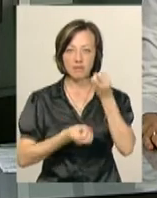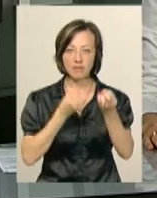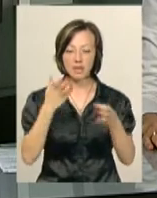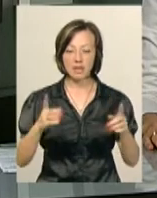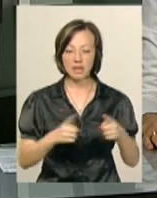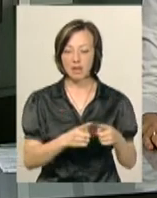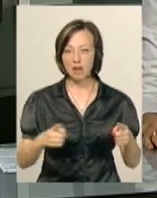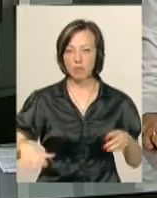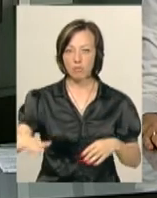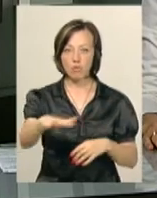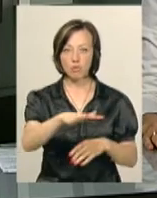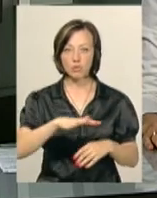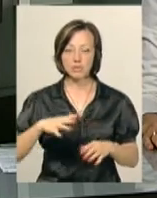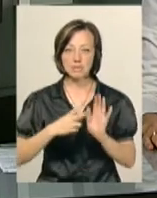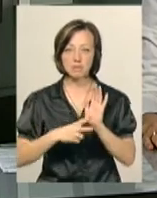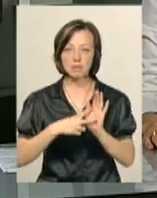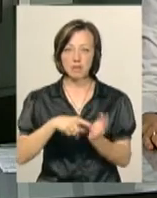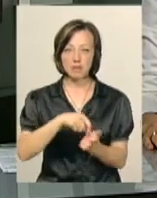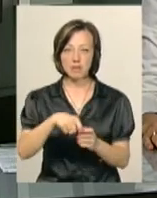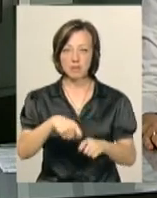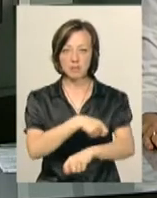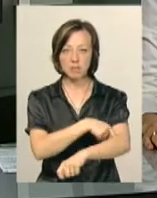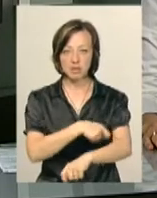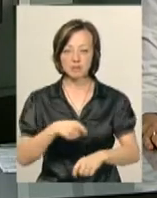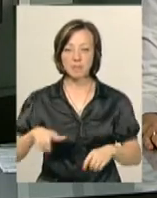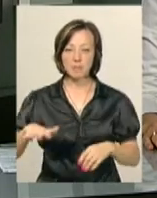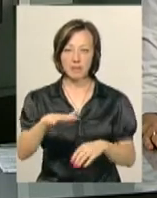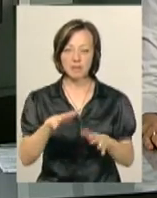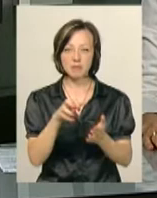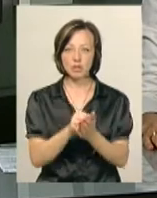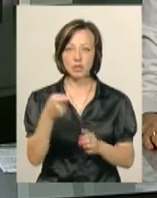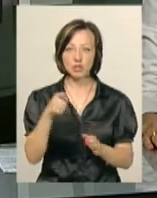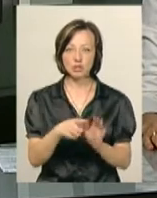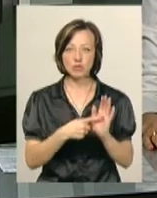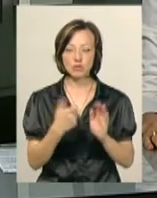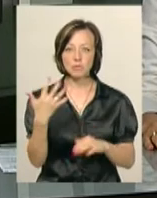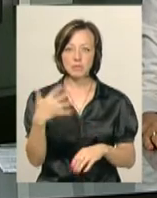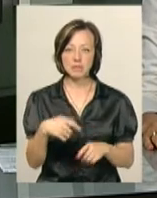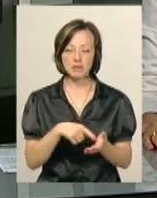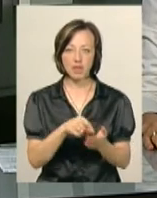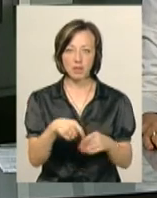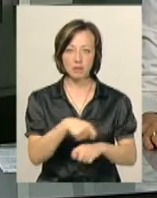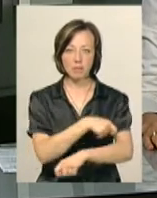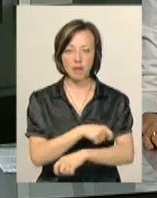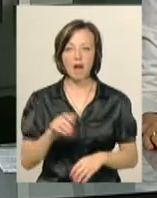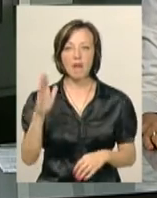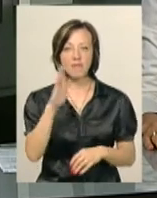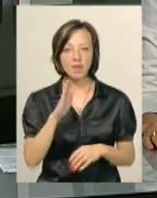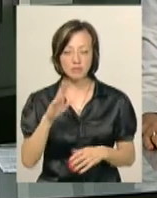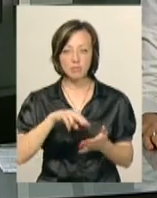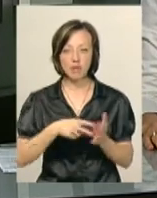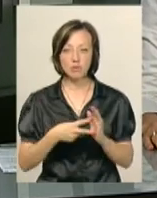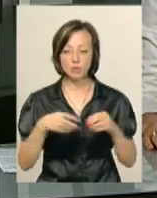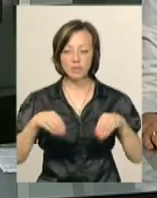ділянці площею 70 квадратних метрів. Сам газон займатиме 1650 квадратів. А вже у вересні комунальники